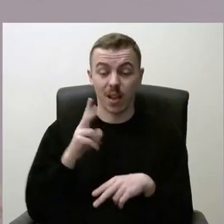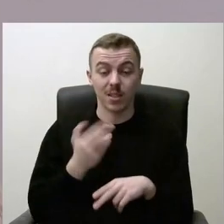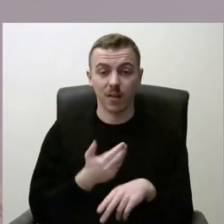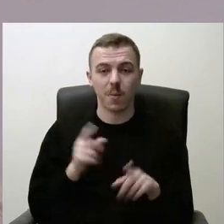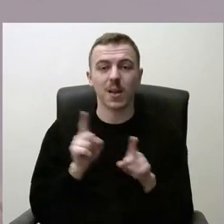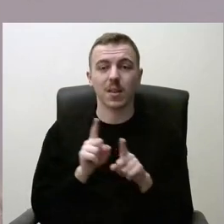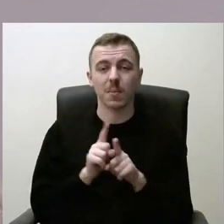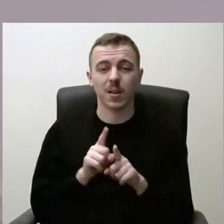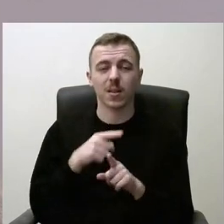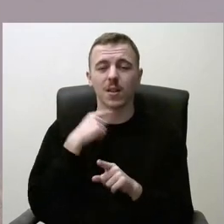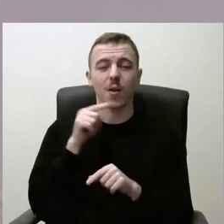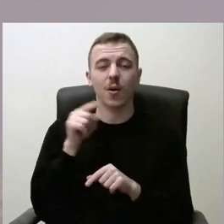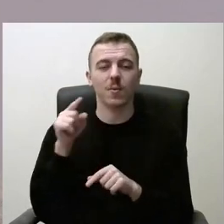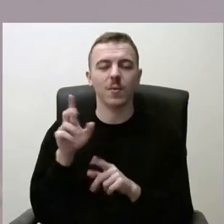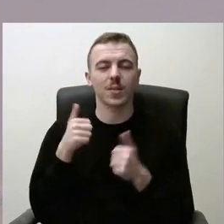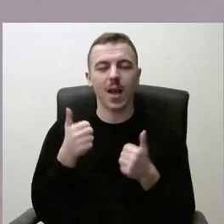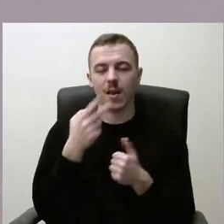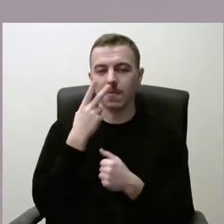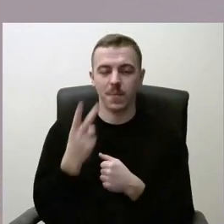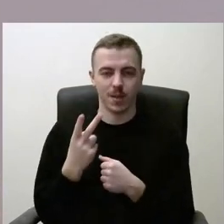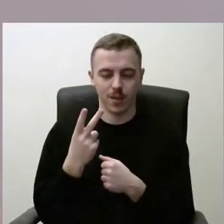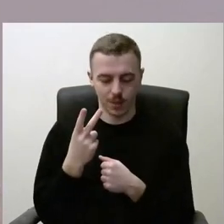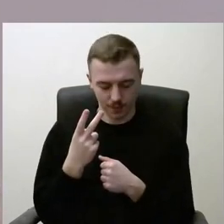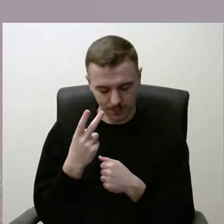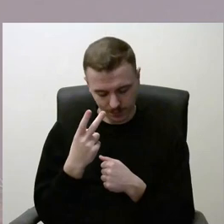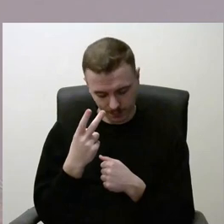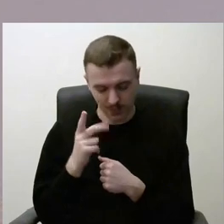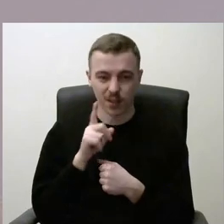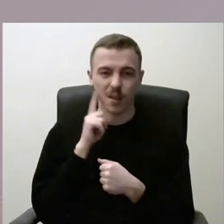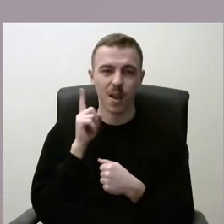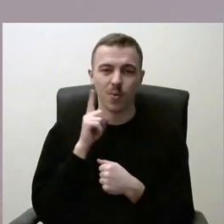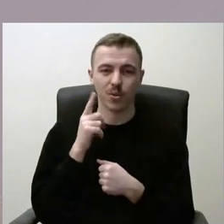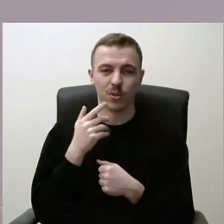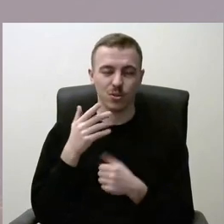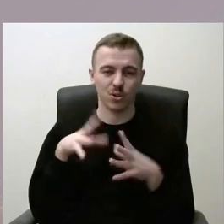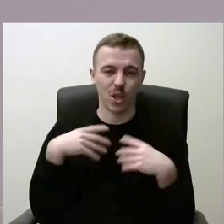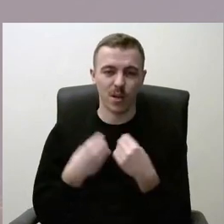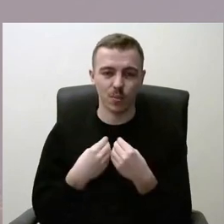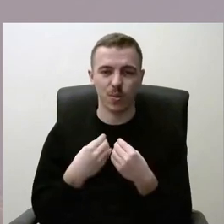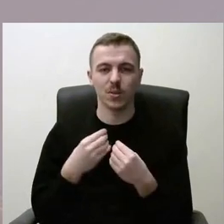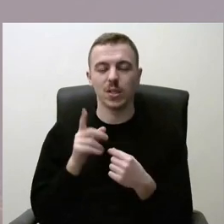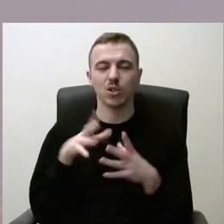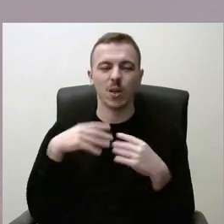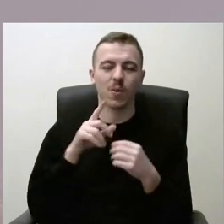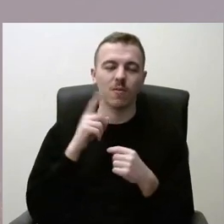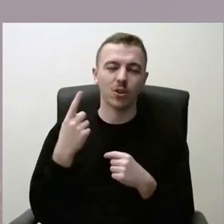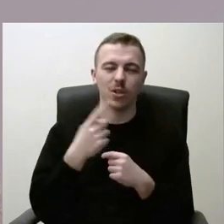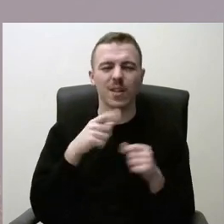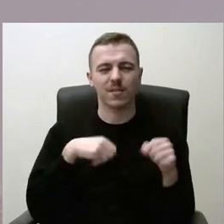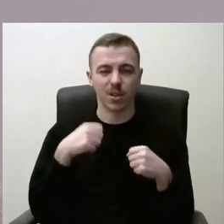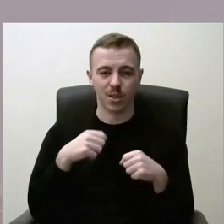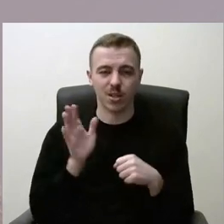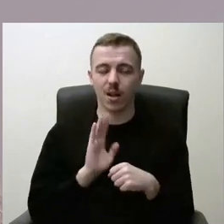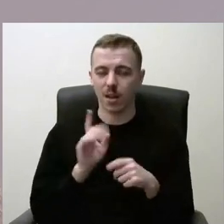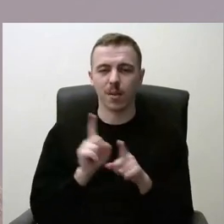bet labai daugam ir gerą matyti, kada jaunos šeimos. Tiesiog šeimomis važiuoja ne tik dviračiais, bet